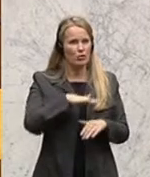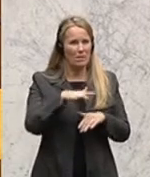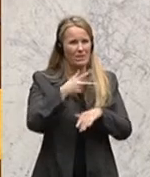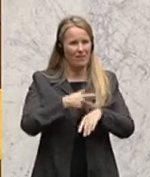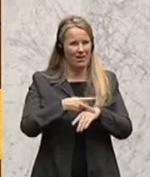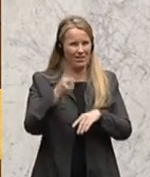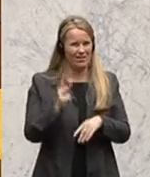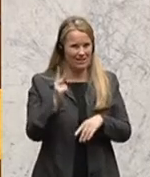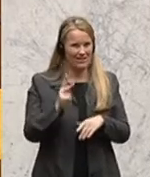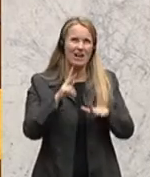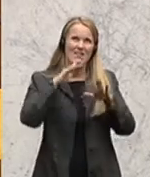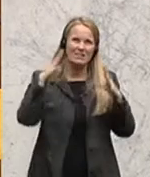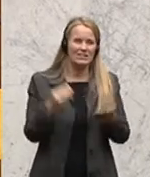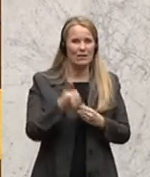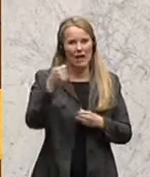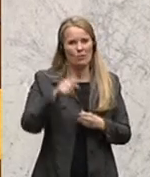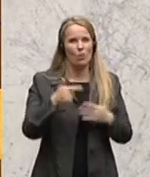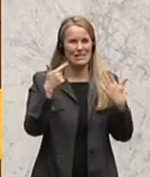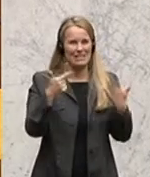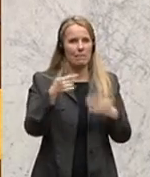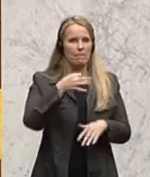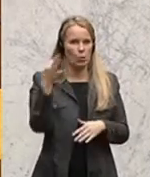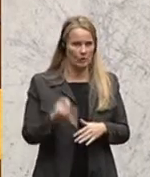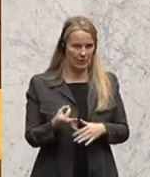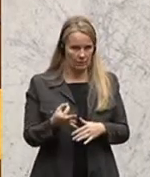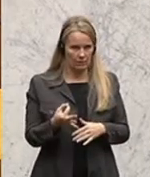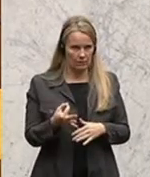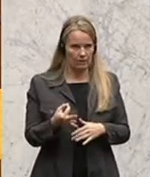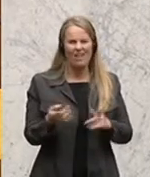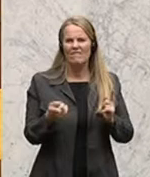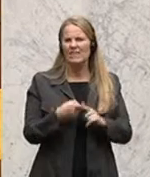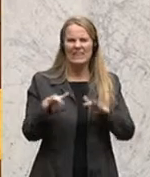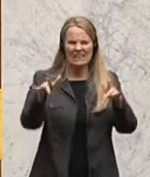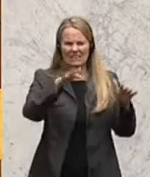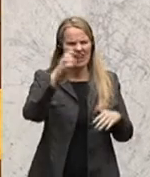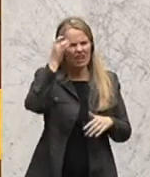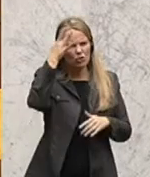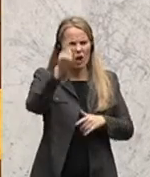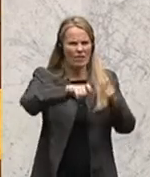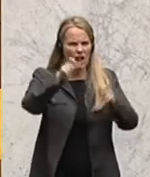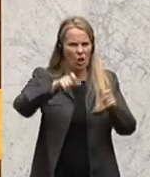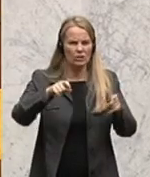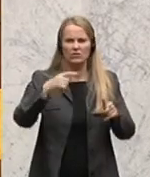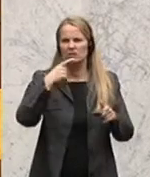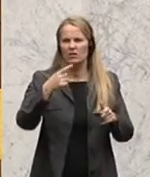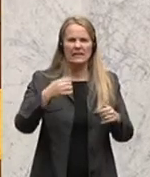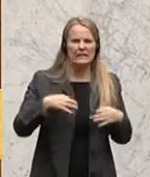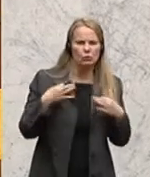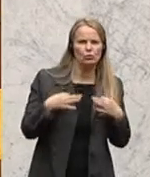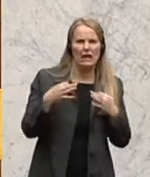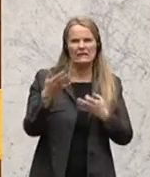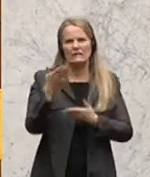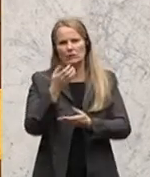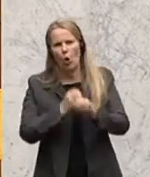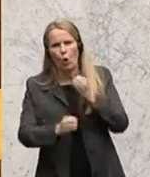Gesamtaufwand von lediglich 1,7 Prozent. Und wenn jetzt irgendwelche gescheiten Leute daherkommen, Gesundheitsökonomen oder sonst noch,